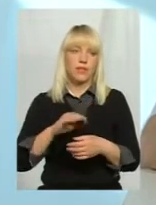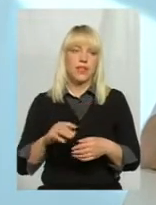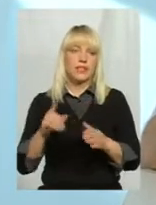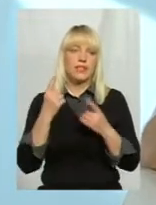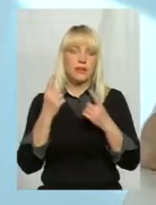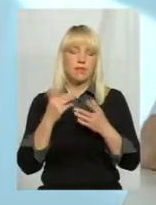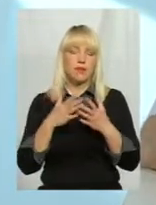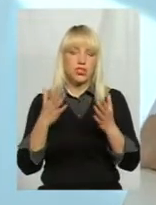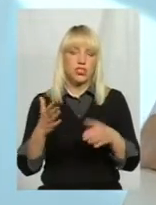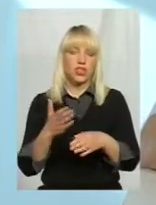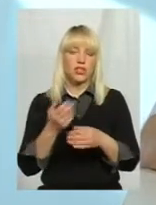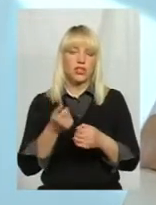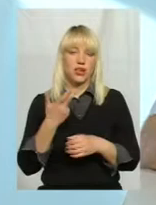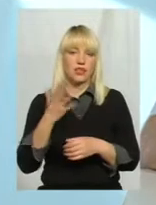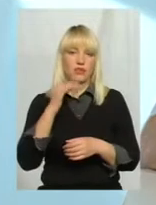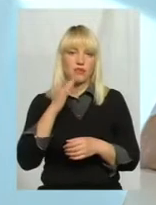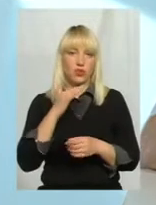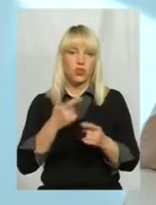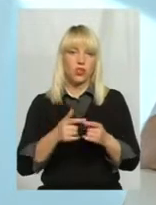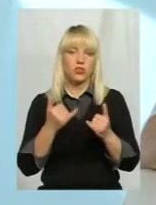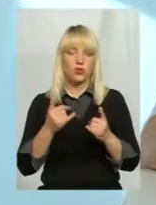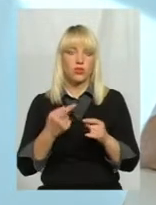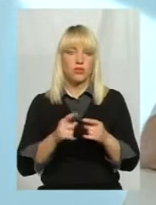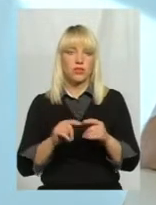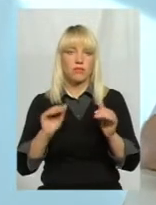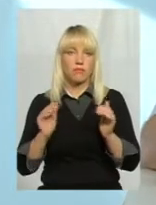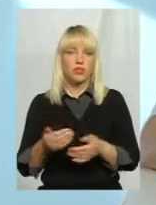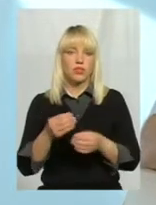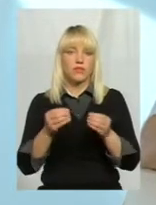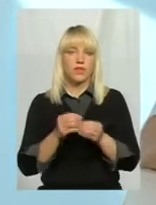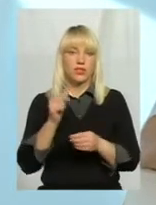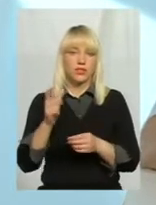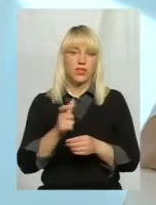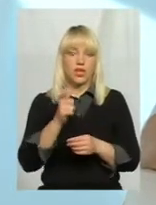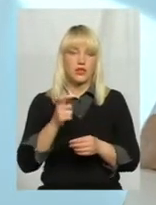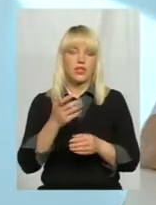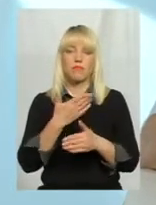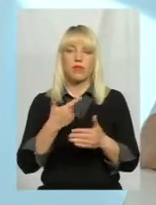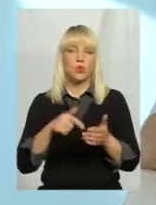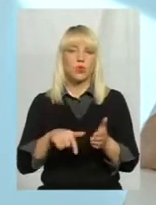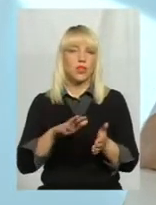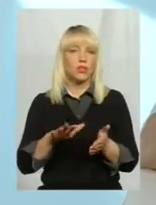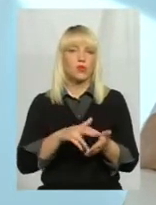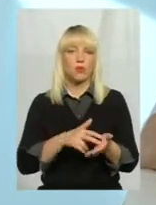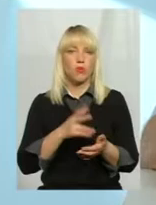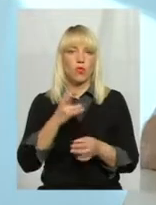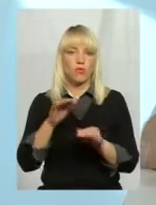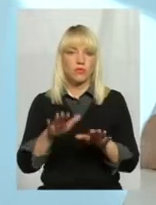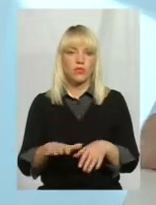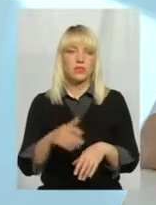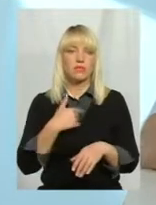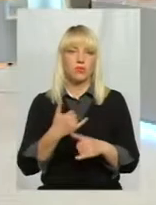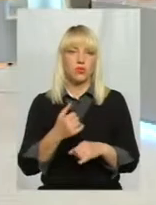кількість води, як сьогодні, то це ми її зменшили в 10 разів, і ми тут не стоїмо на місці, і далі над цим працюємо, але